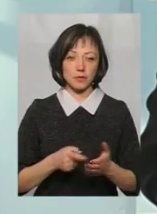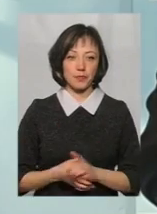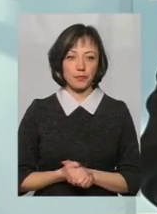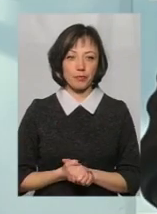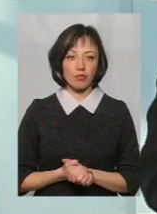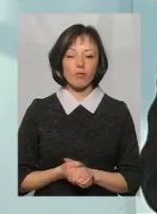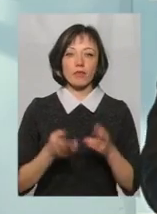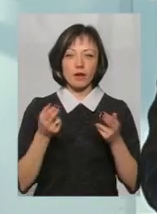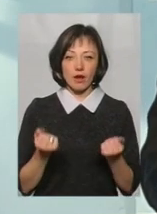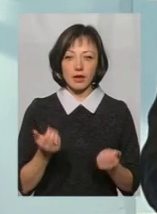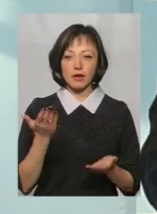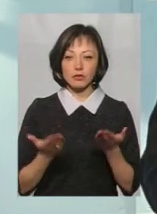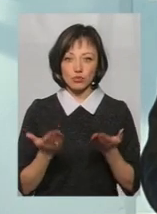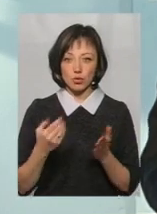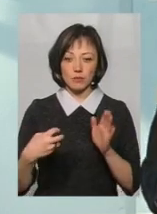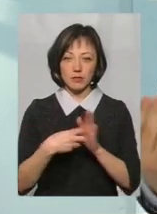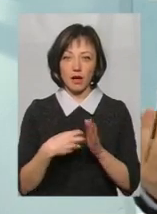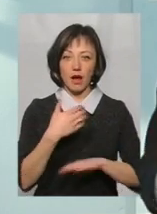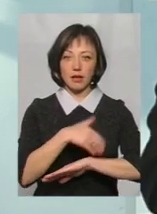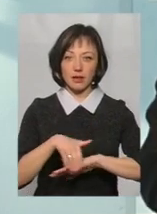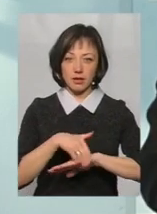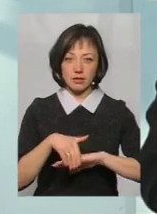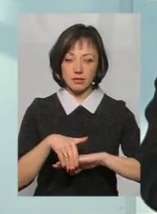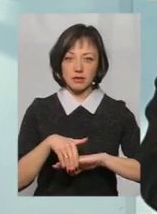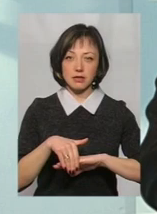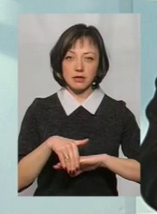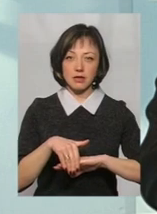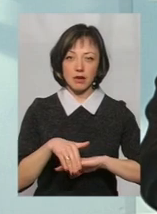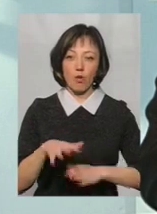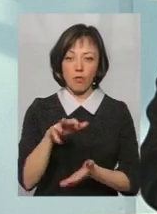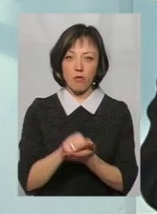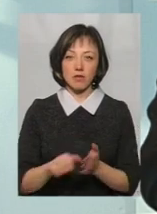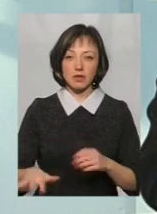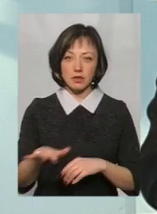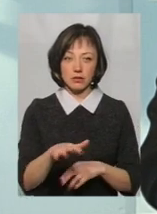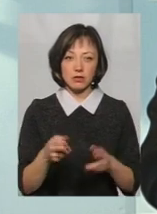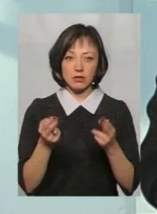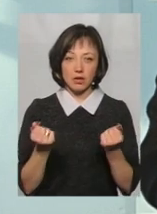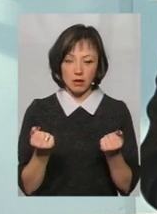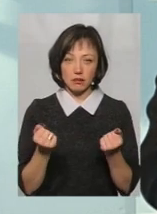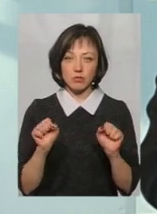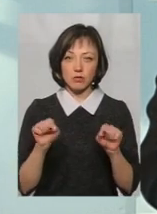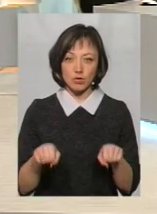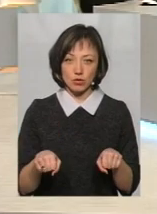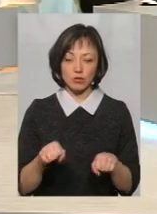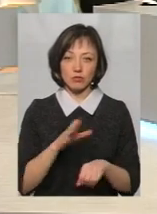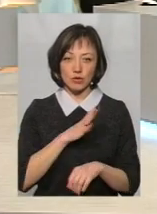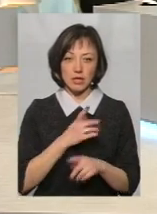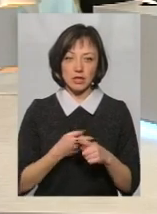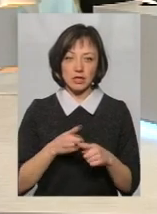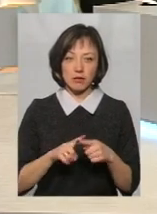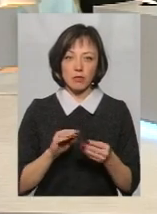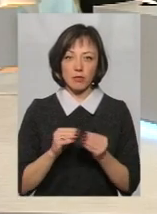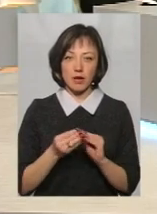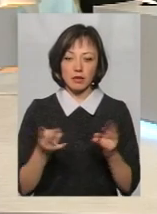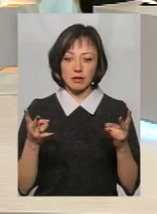Так, якщо в штампі зазначена адреса на окупованих територій. Так, так, може бути. Тобто, з цієї